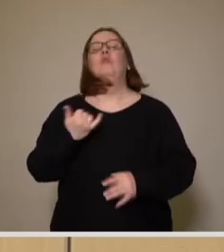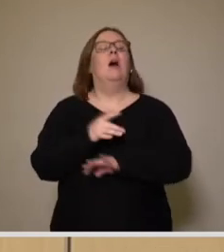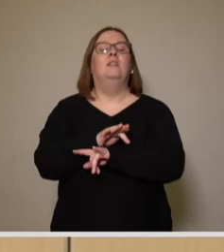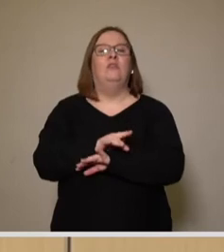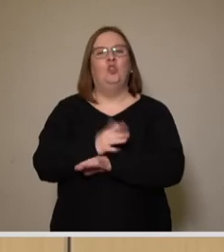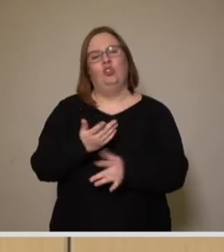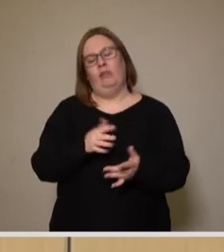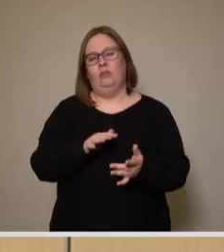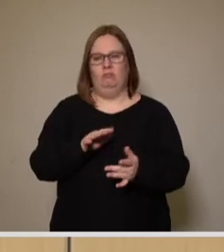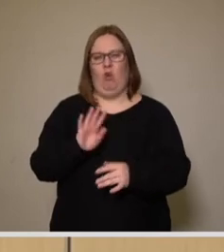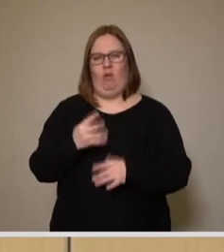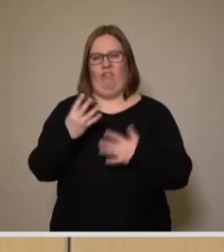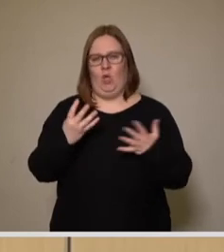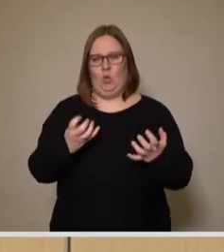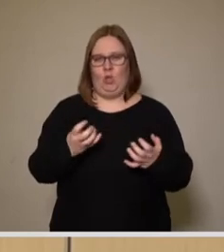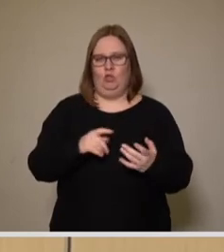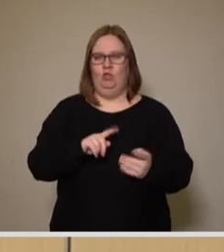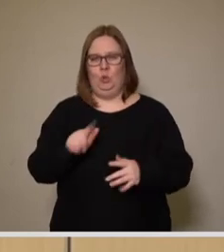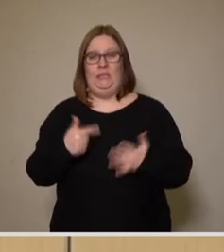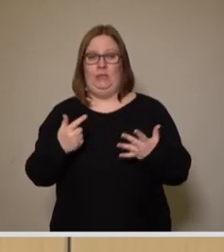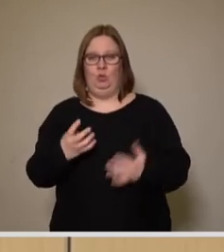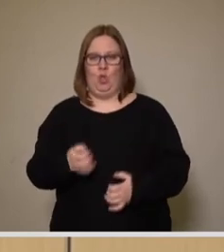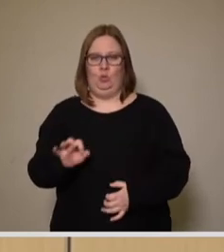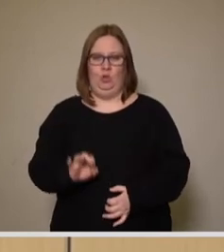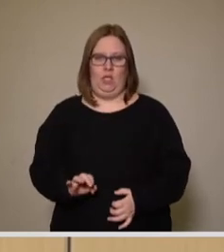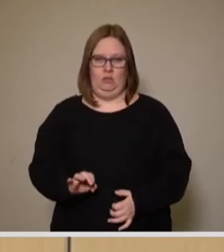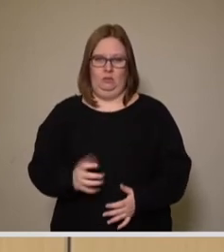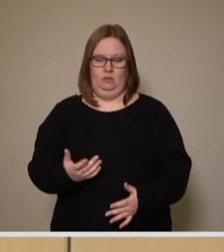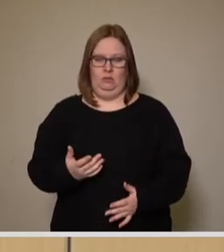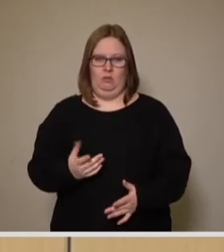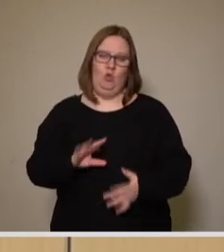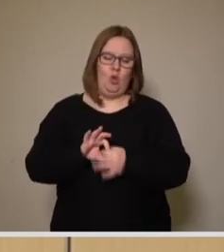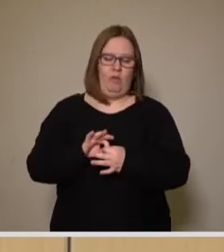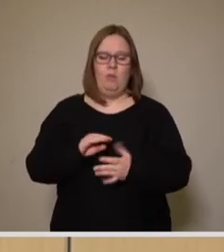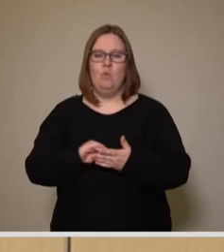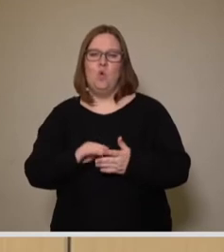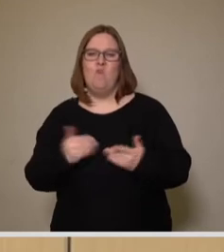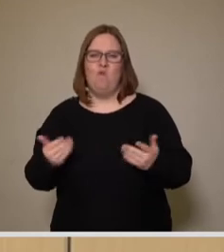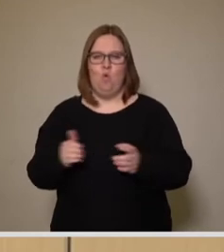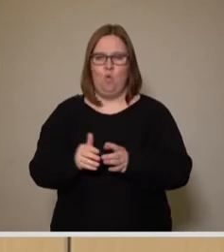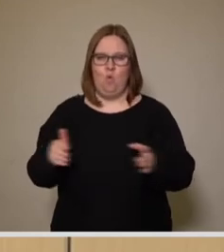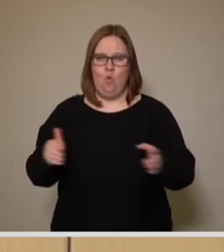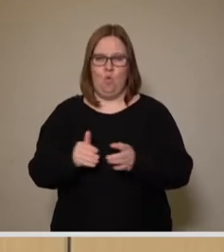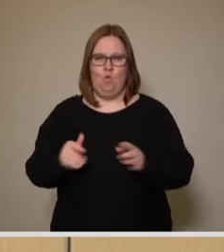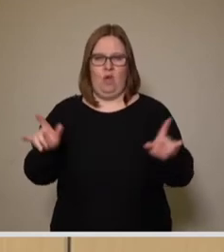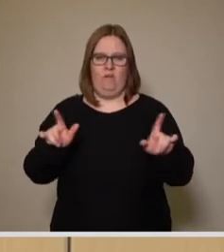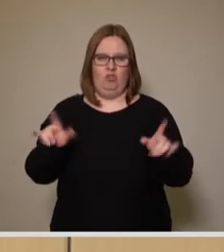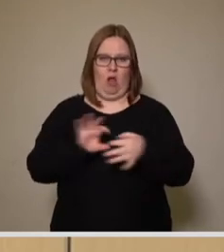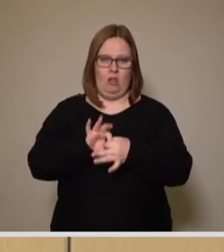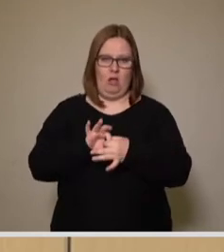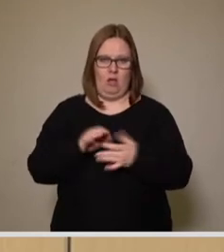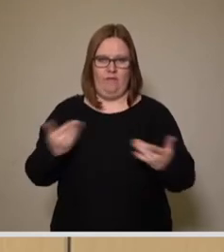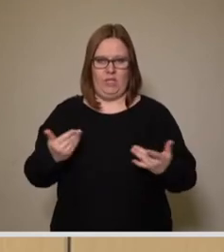sind es auch 94 beziehungsweise 97 Prozent, je nachdem die Büros oder die Veranstalter